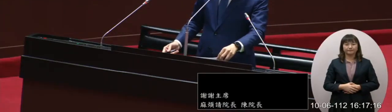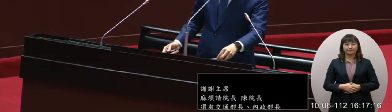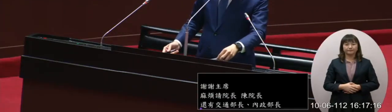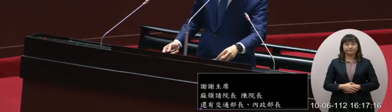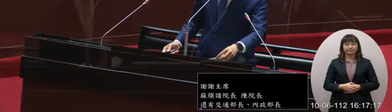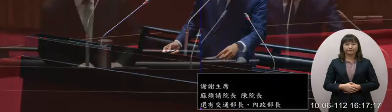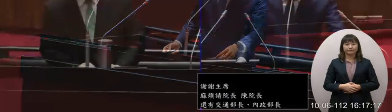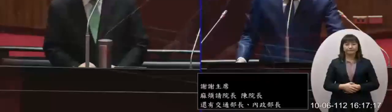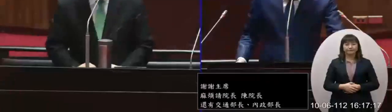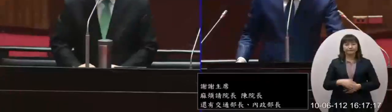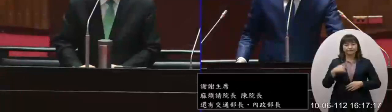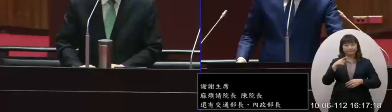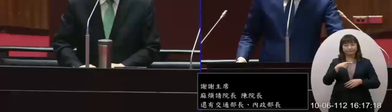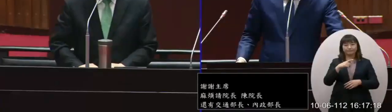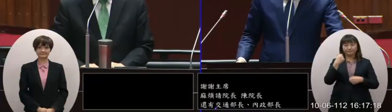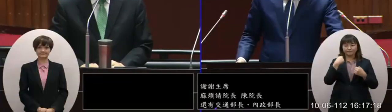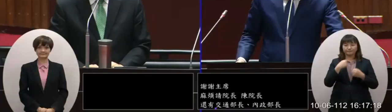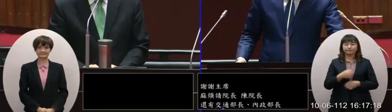若瑋無安院長